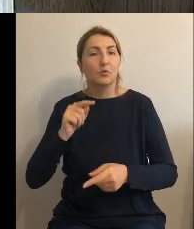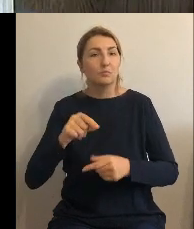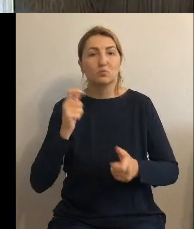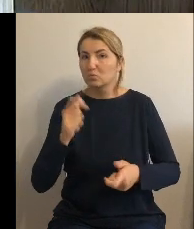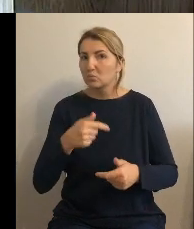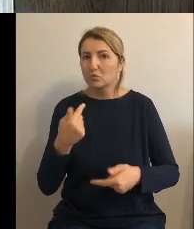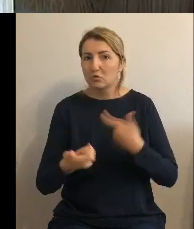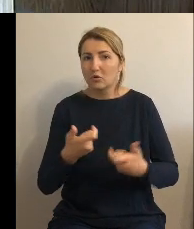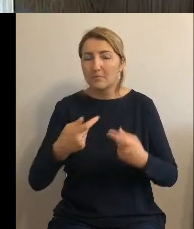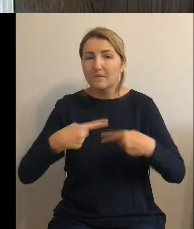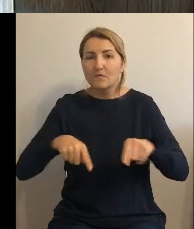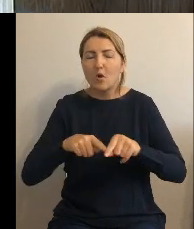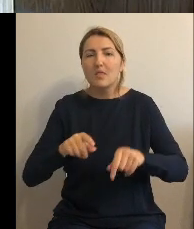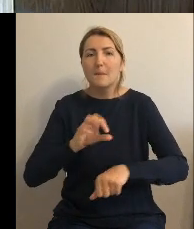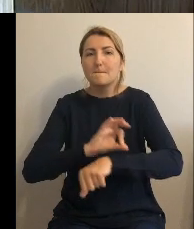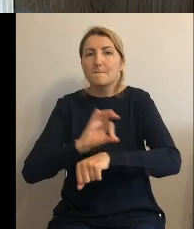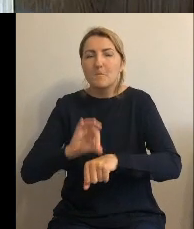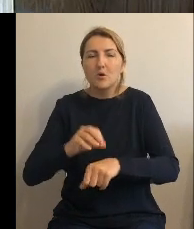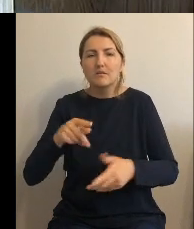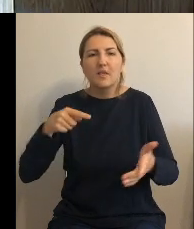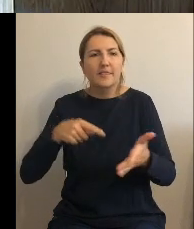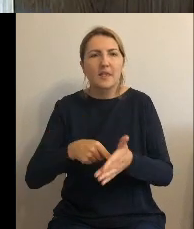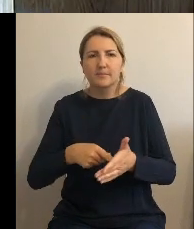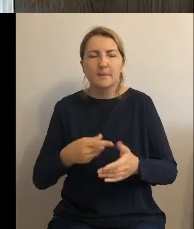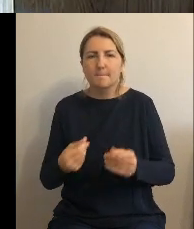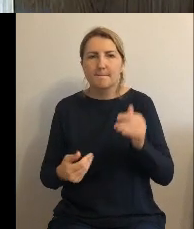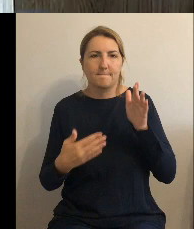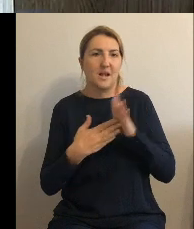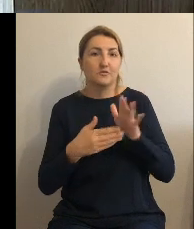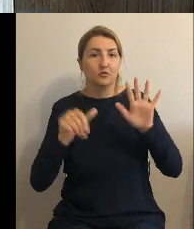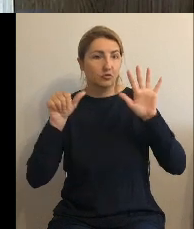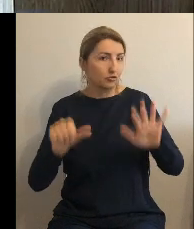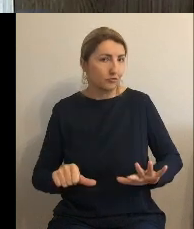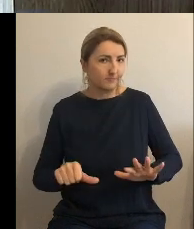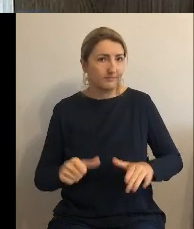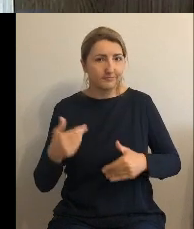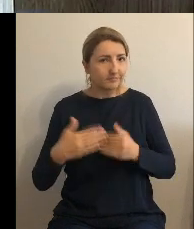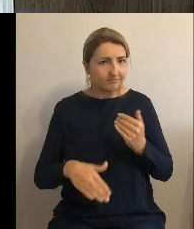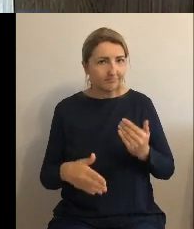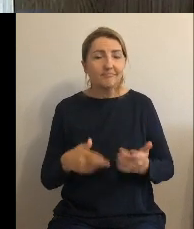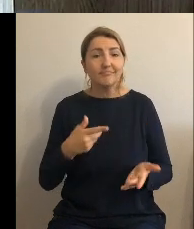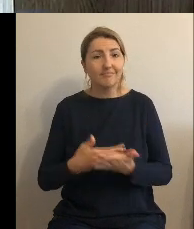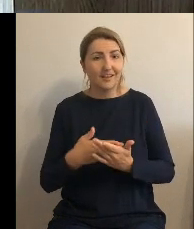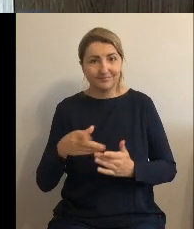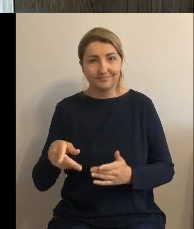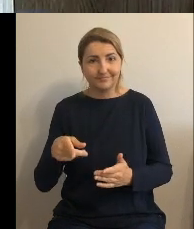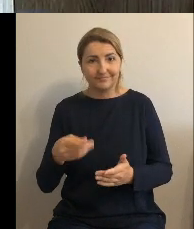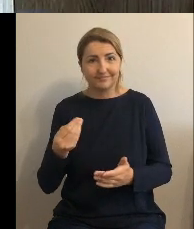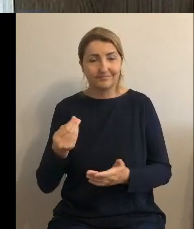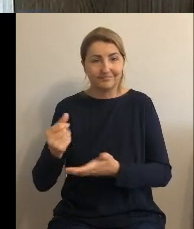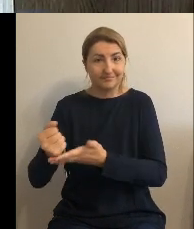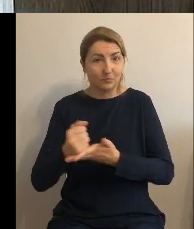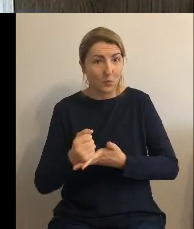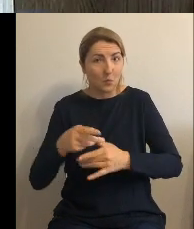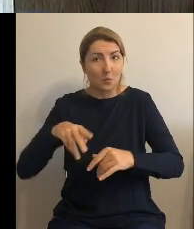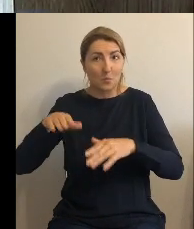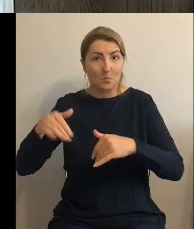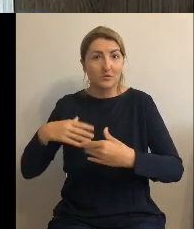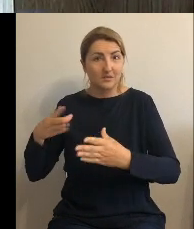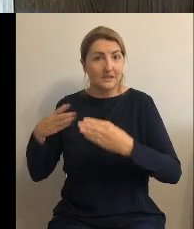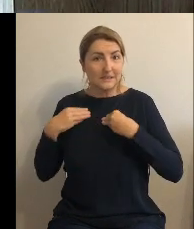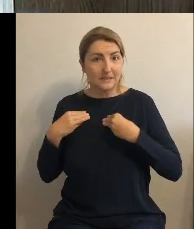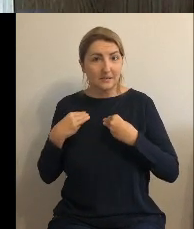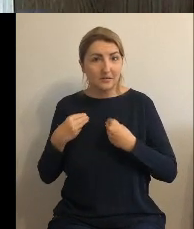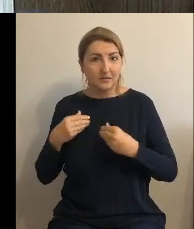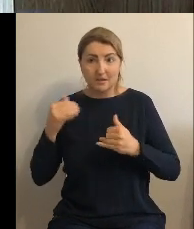terminie maksymalnie 6 miesięcy, ponieważ te środki, które możemy pozyskać, jeżeli by się udało to naprawdę by była